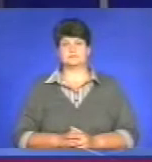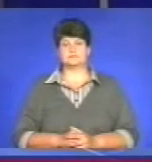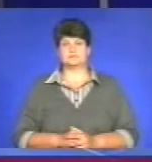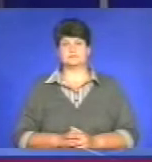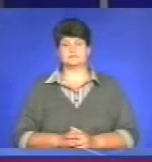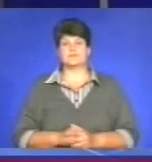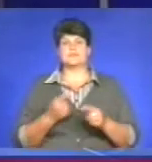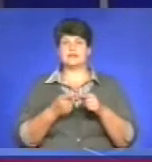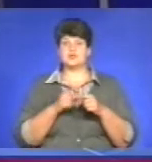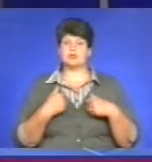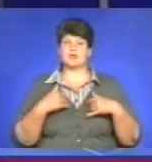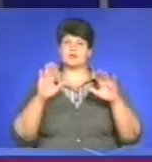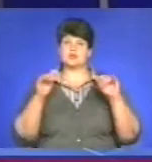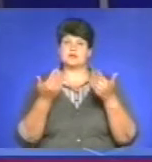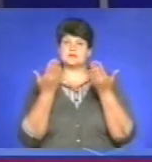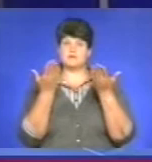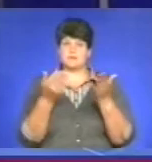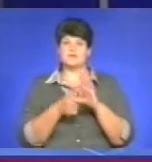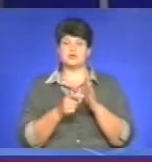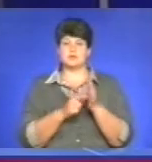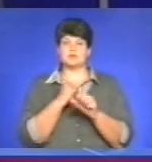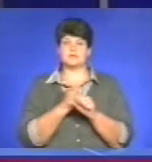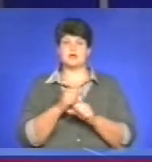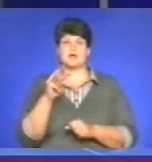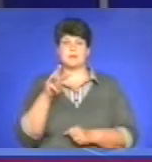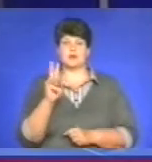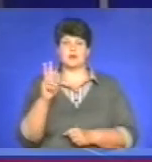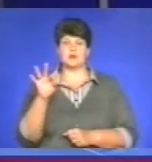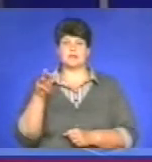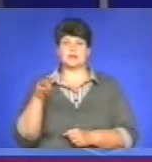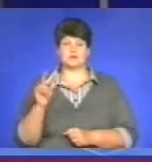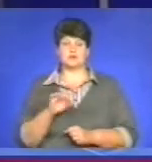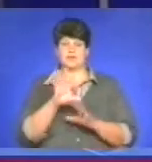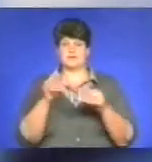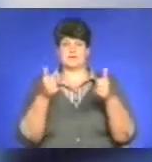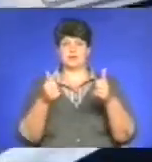На цьому я прощаюся. З вами у студії працювала Марія Котенко. На все добре.